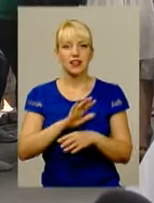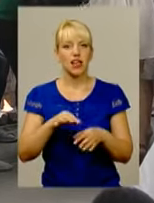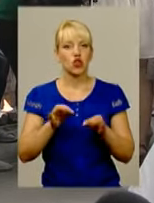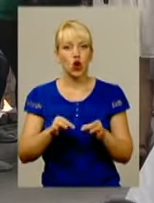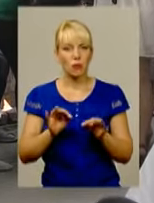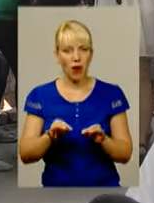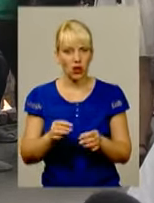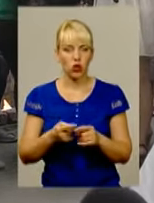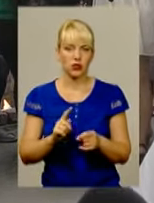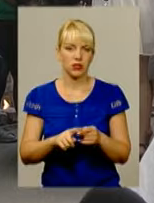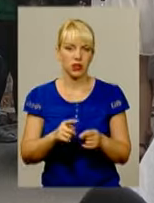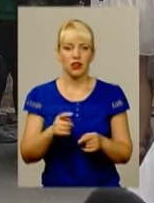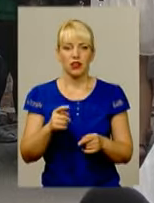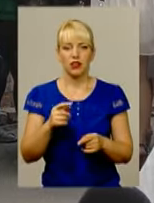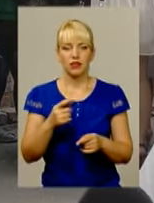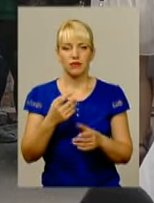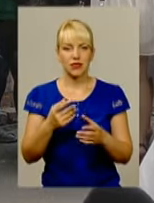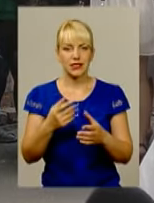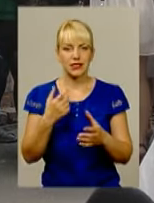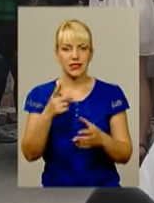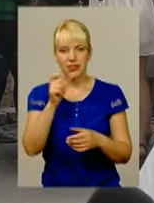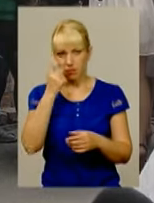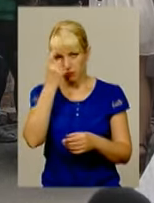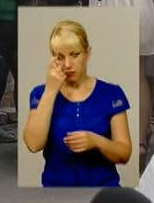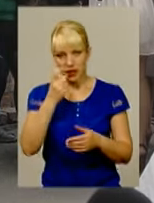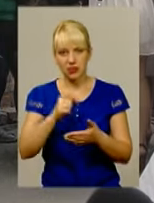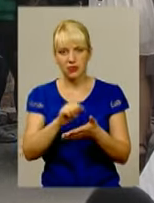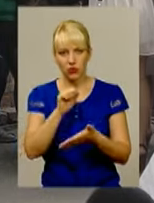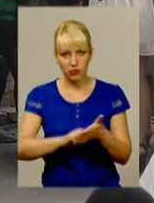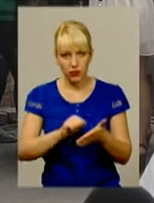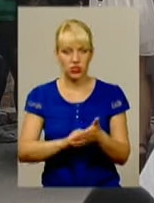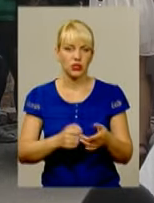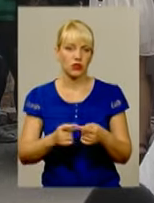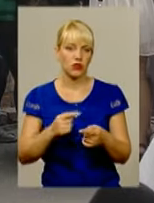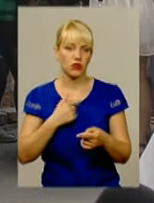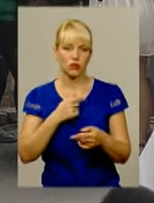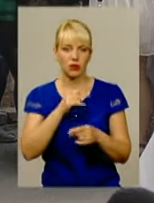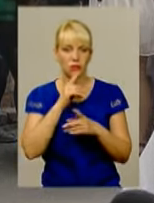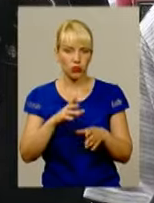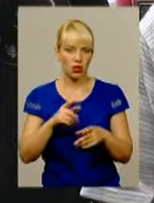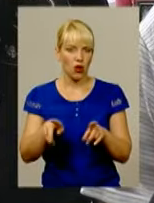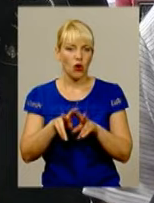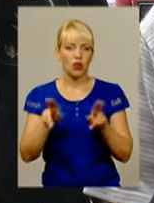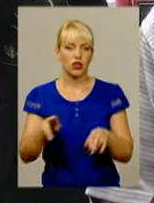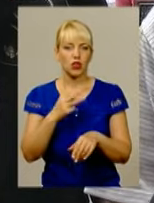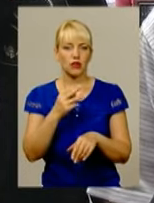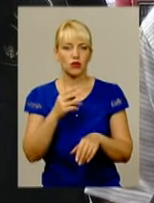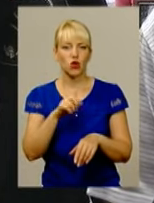загинула через п'янство за кермом. Це черговий раз, і ми не маємо допустити справу Червонюка під номером два. Ми